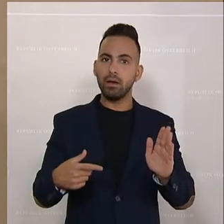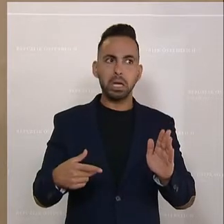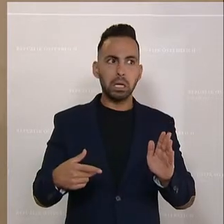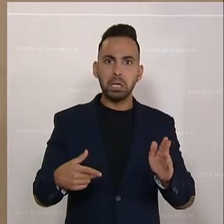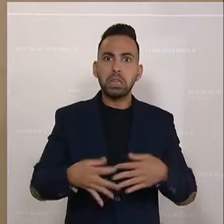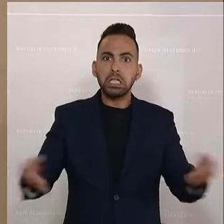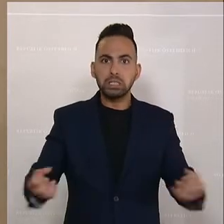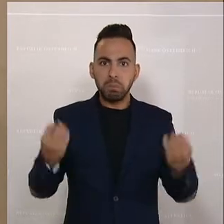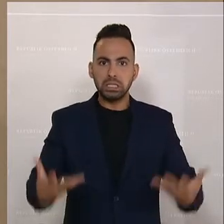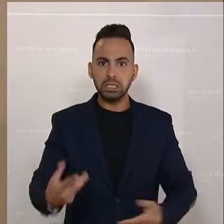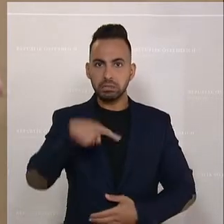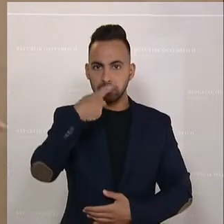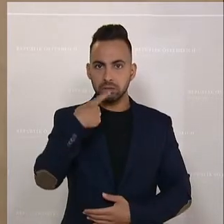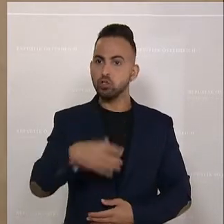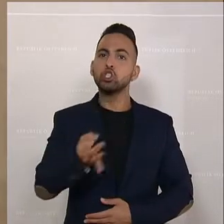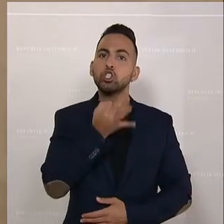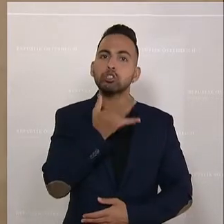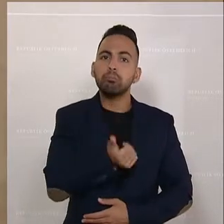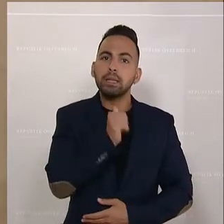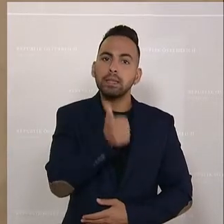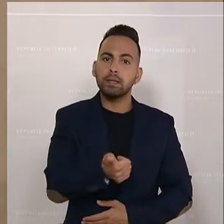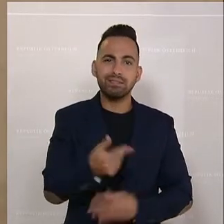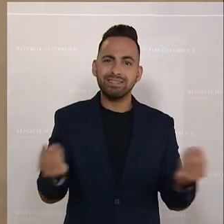ist, stimmt einfach ganz sachlich objektiv nicht.